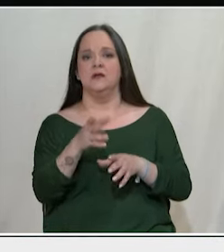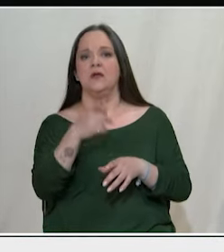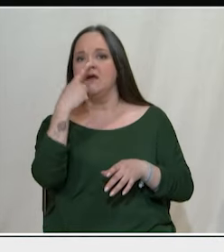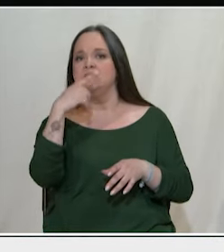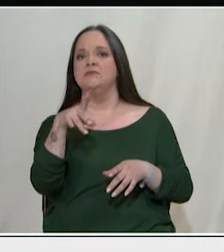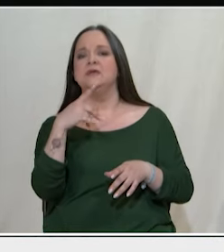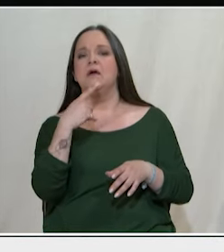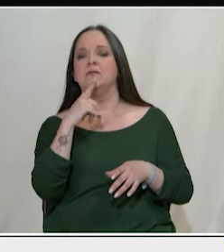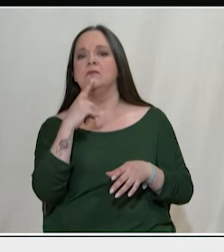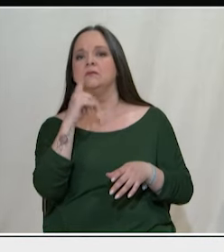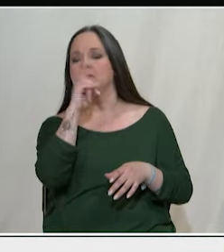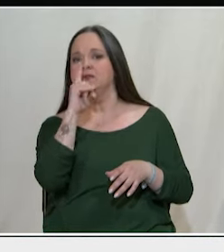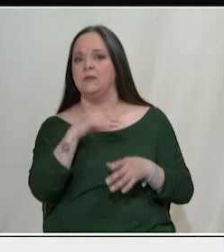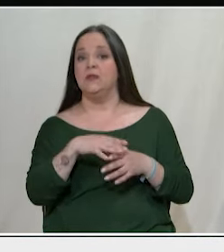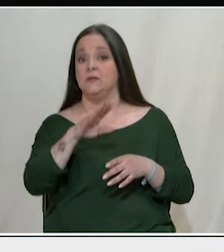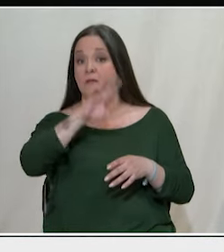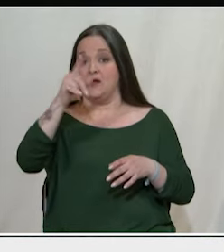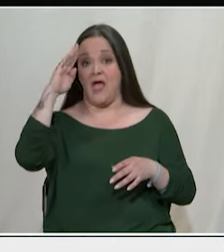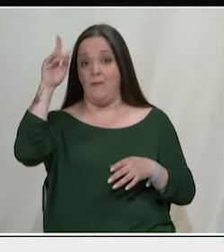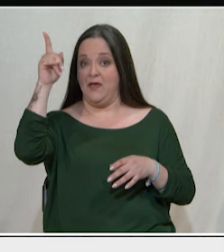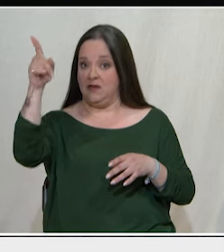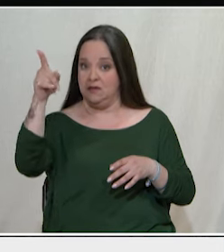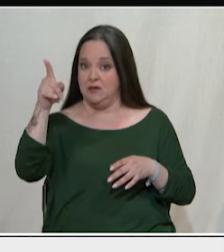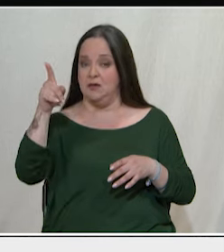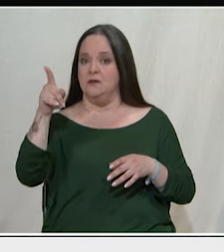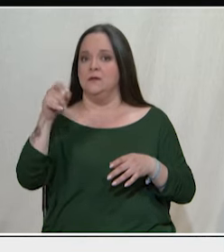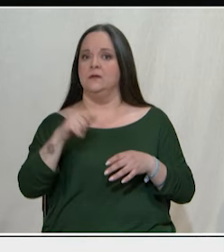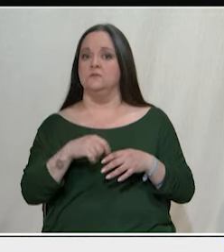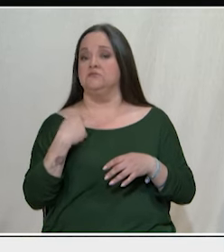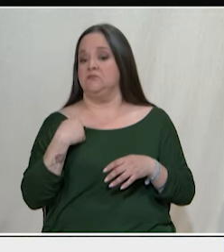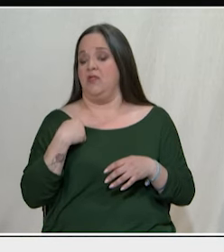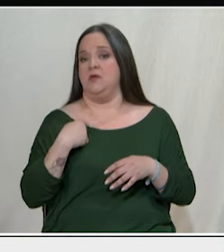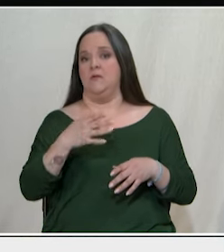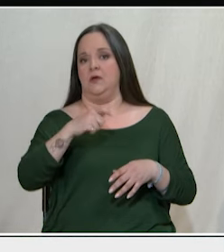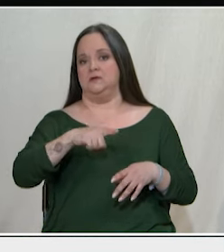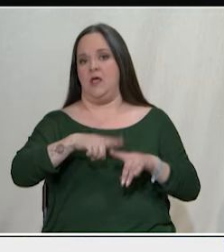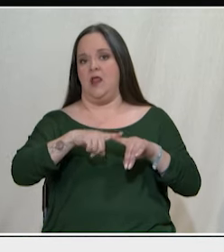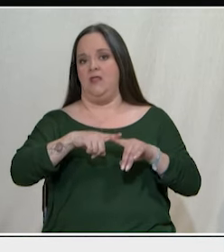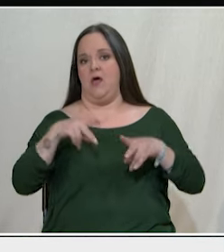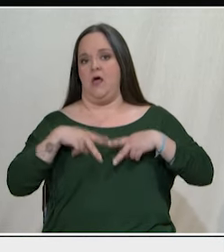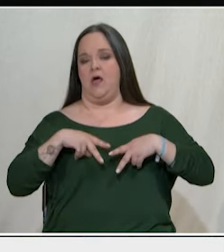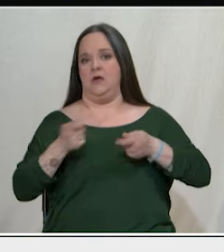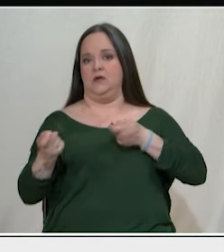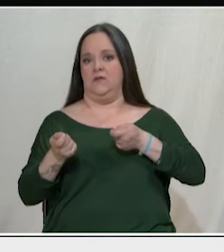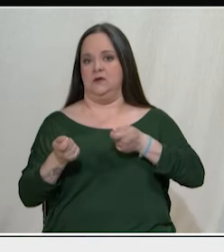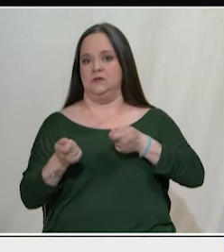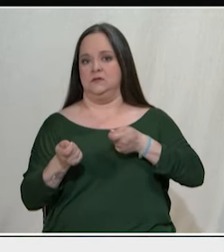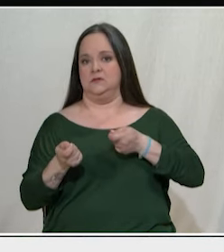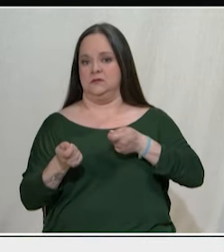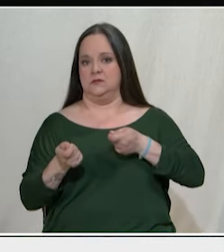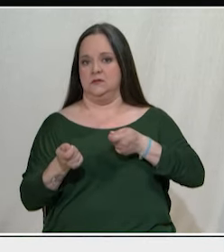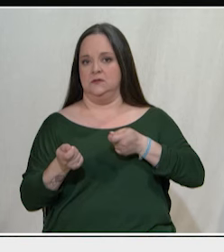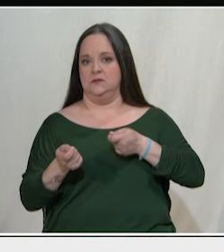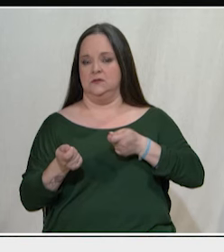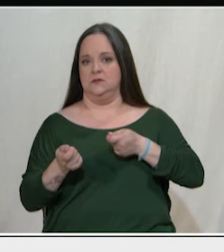Πολιτείες. Και από κοντά βέβαια η δική μας κυβέρνηση έχει ταχθεί πλήρως από τις πρώτες